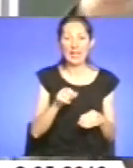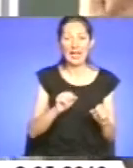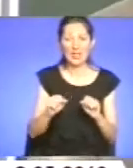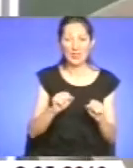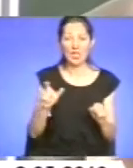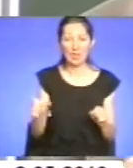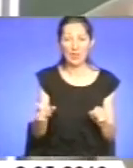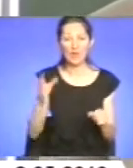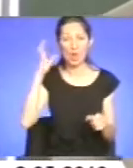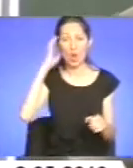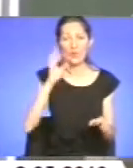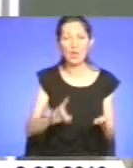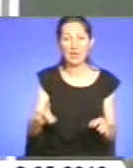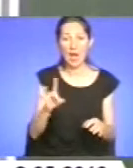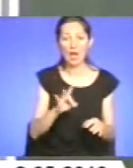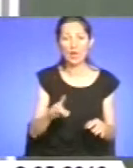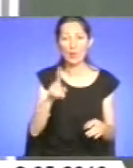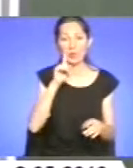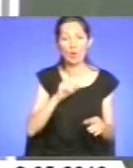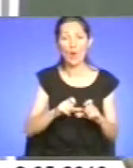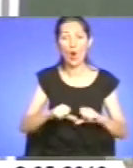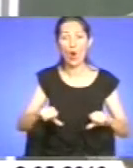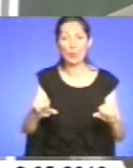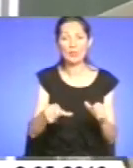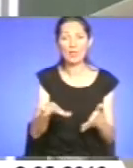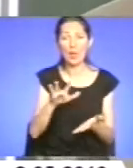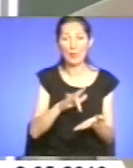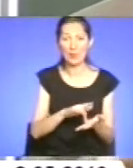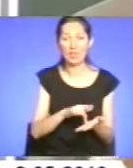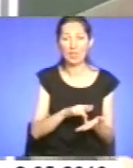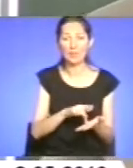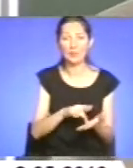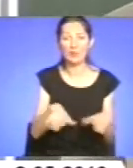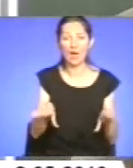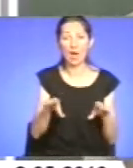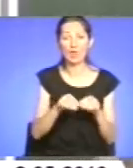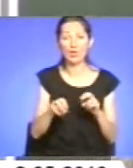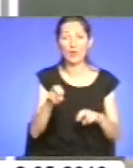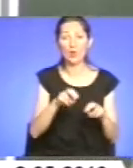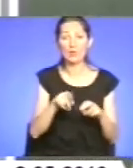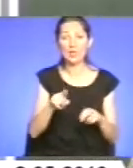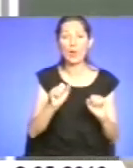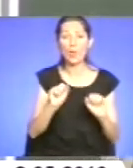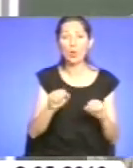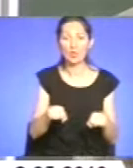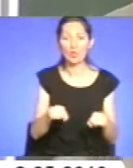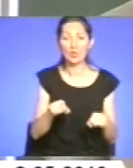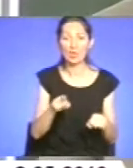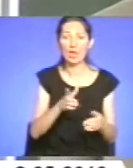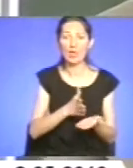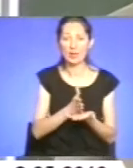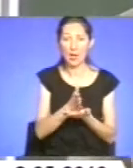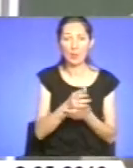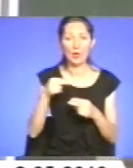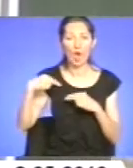заслуховуєте на районних тимчасових комісій, міських. Разом ви шукаєте ті можливості, ті напрямки